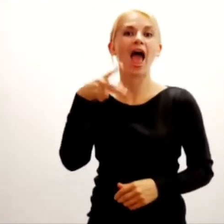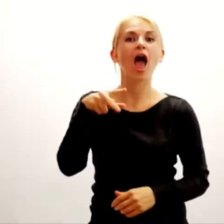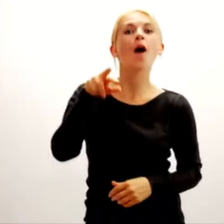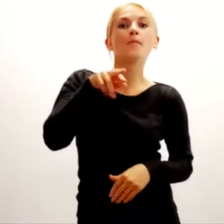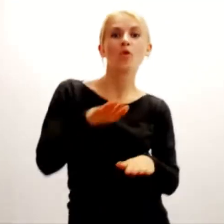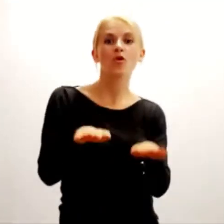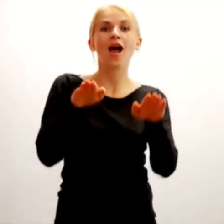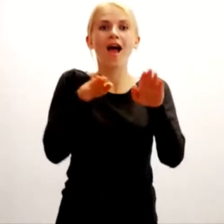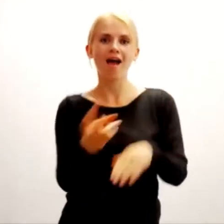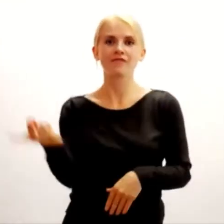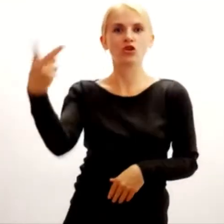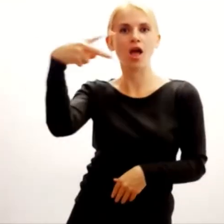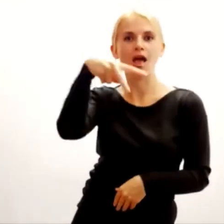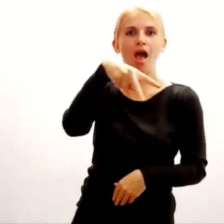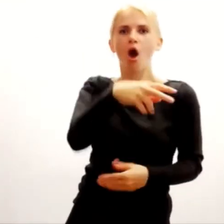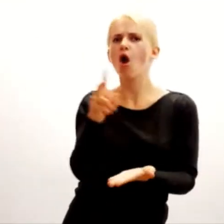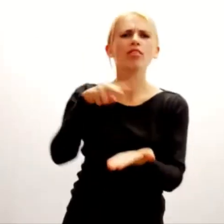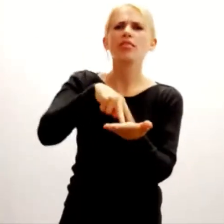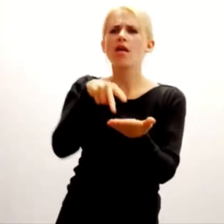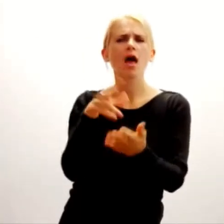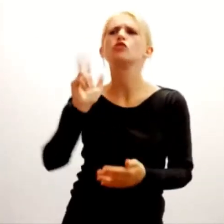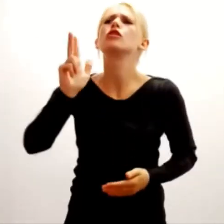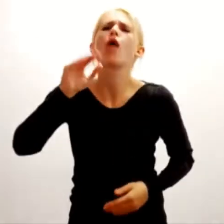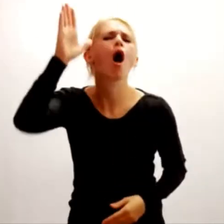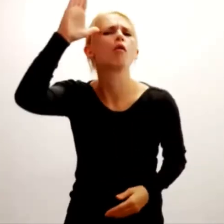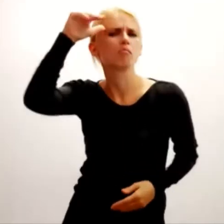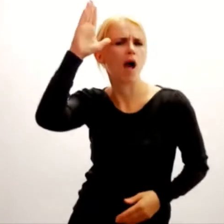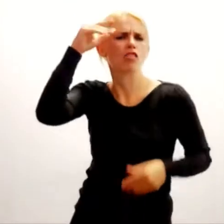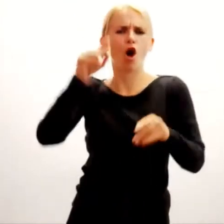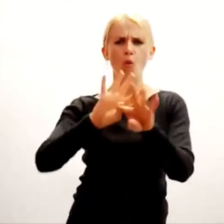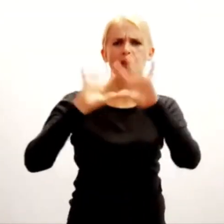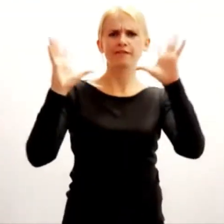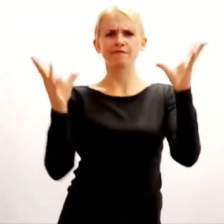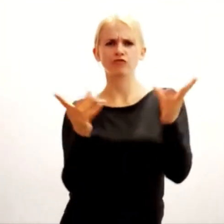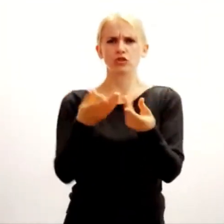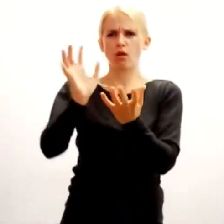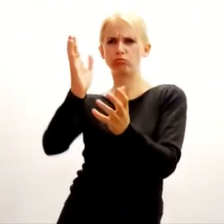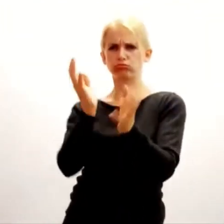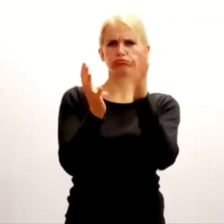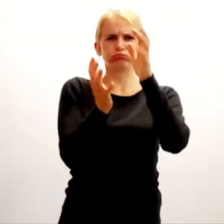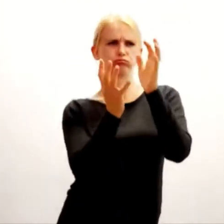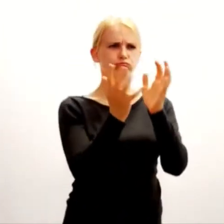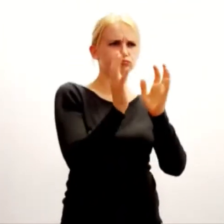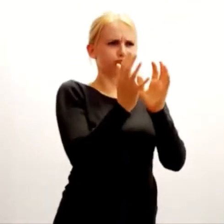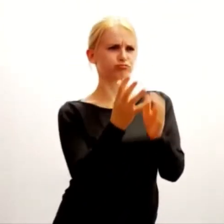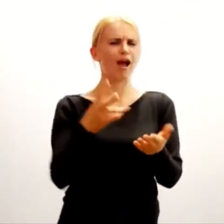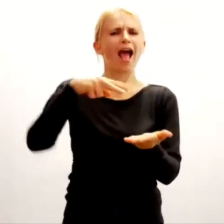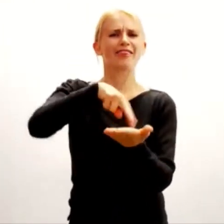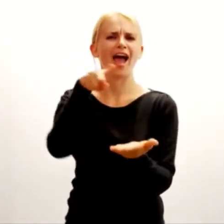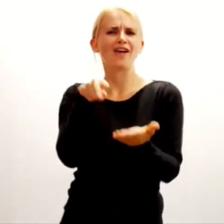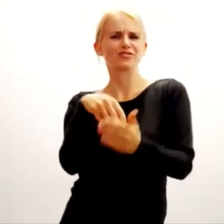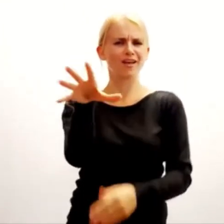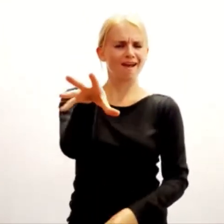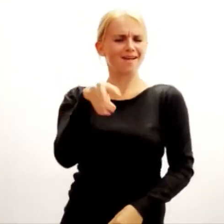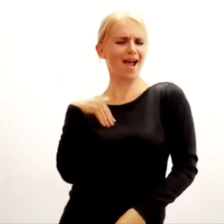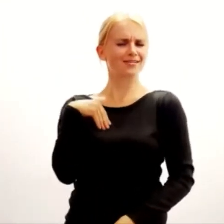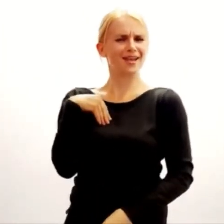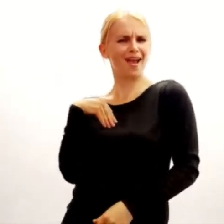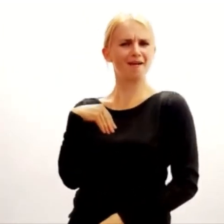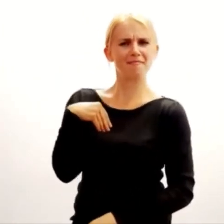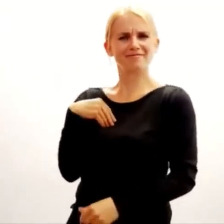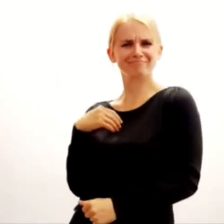Król Lemurów szedł na stołek Kto nie skacze ten matołek Wszyscy trzęść się kuperkami Tańczcie z nami